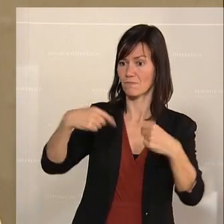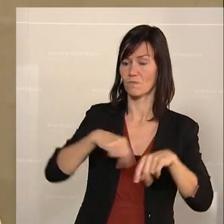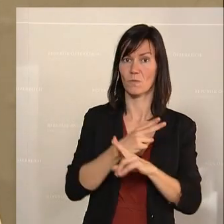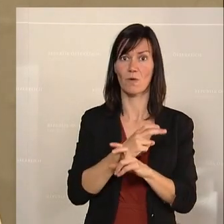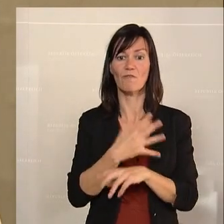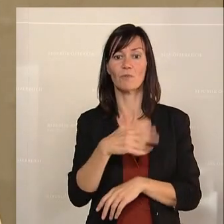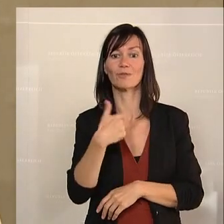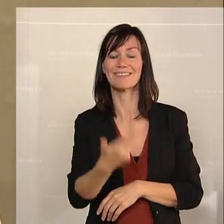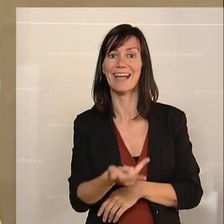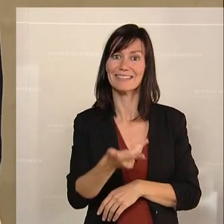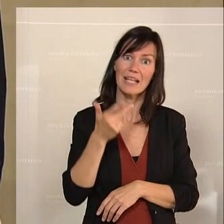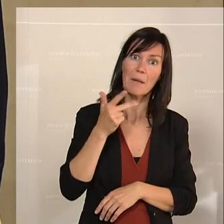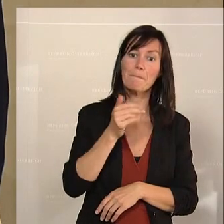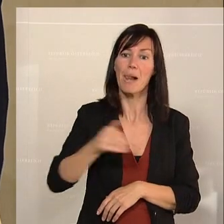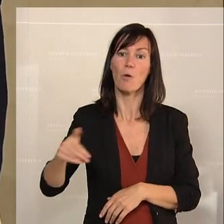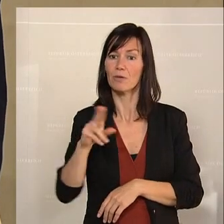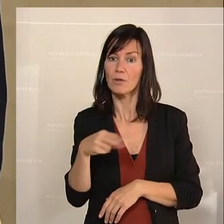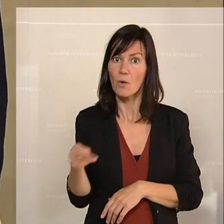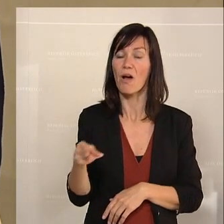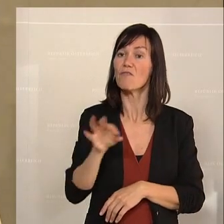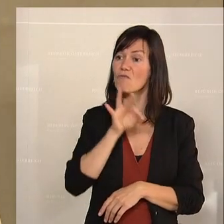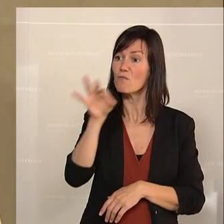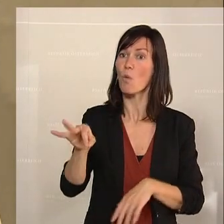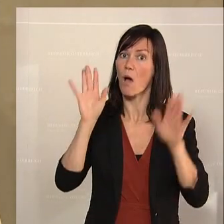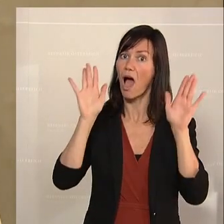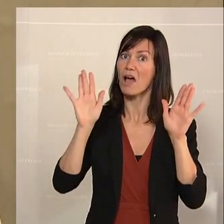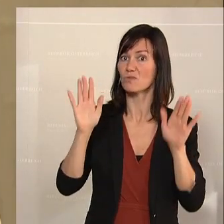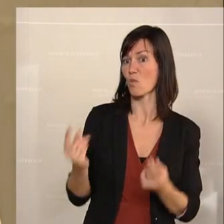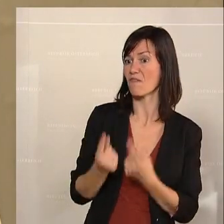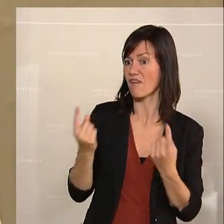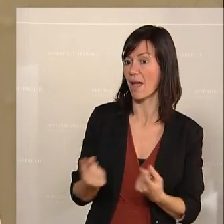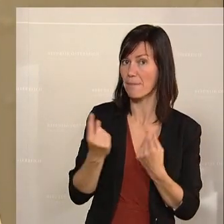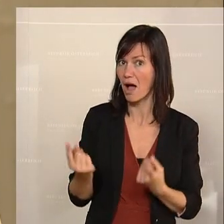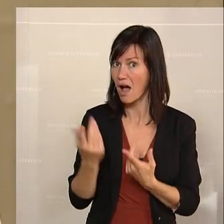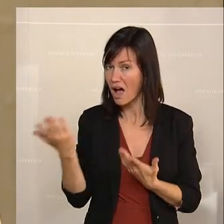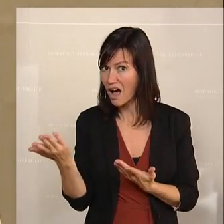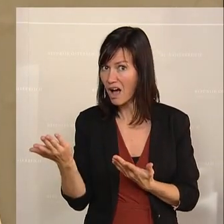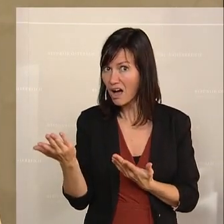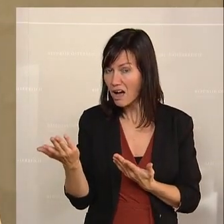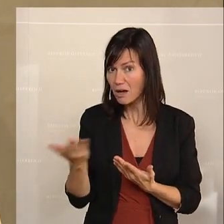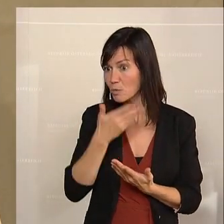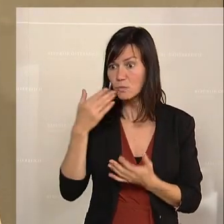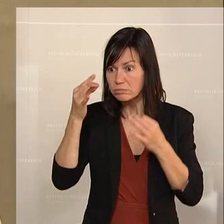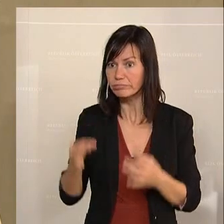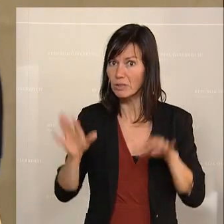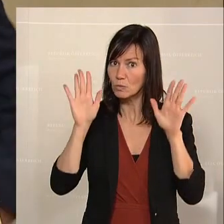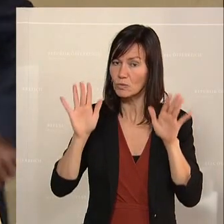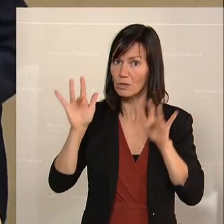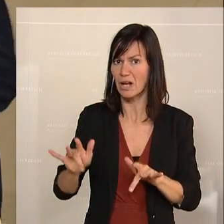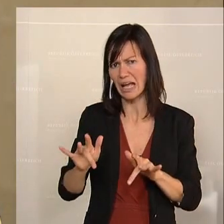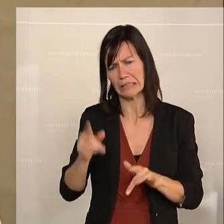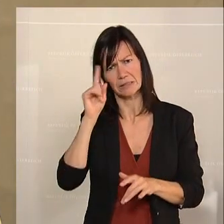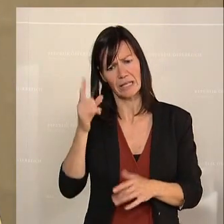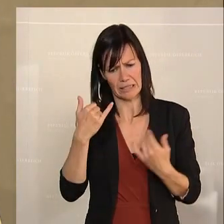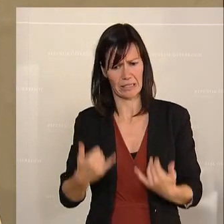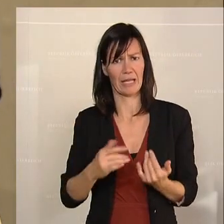Millionen Euro, die Sie den Asylwerbern überweisen. Und ich denke, in Zeiten wie diesen hätten wir die 35 Millionen Euro